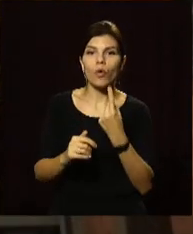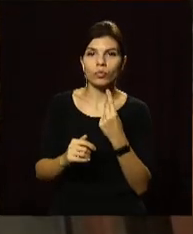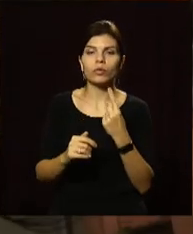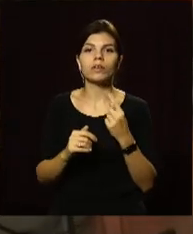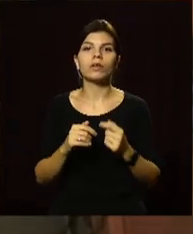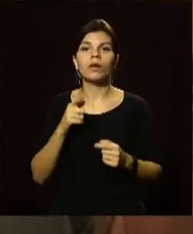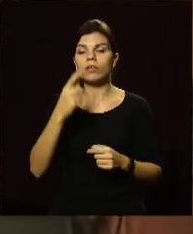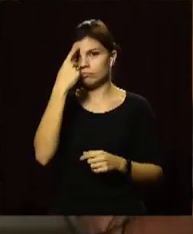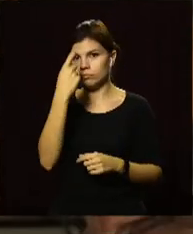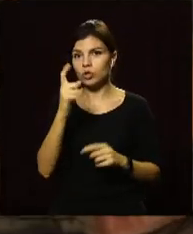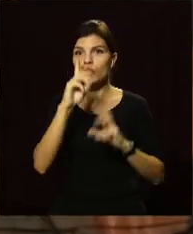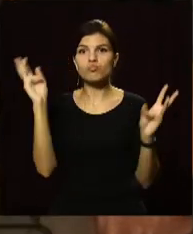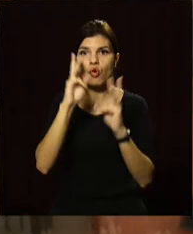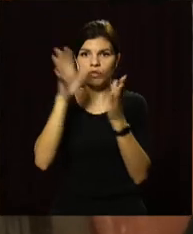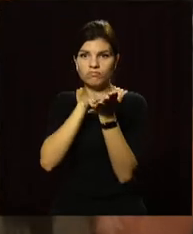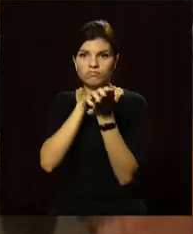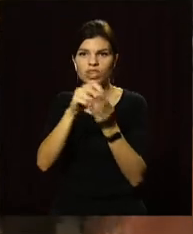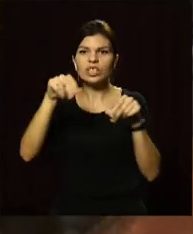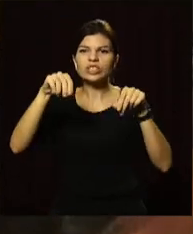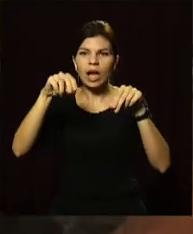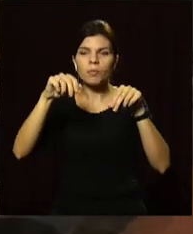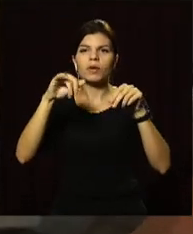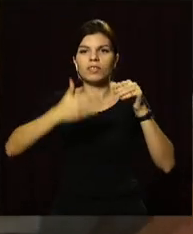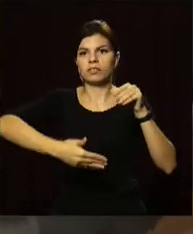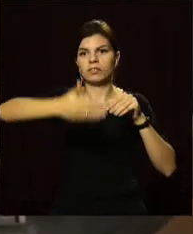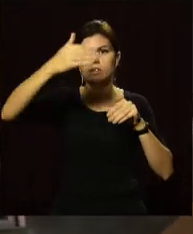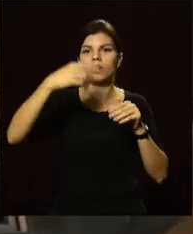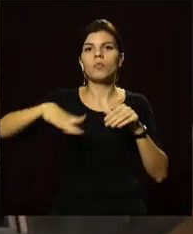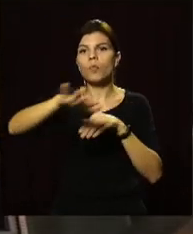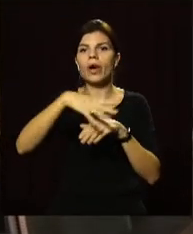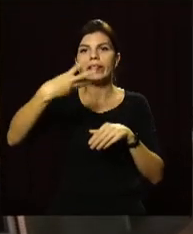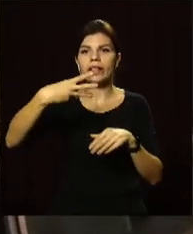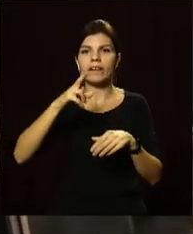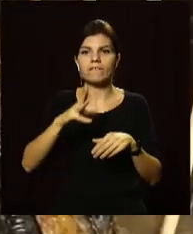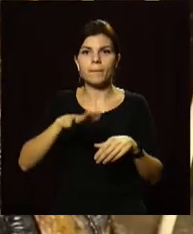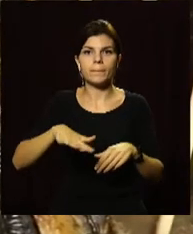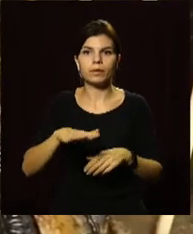області зазначають, полум'я знищила сміття та дошки на площі 30 квадратних метрів.